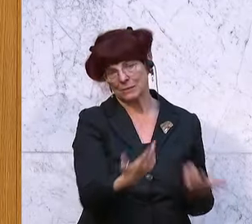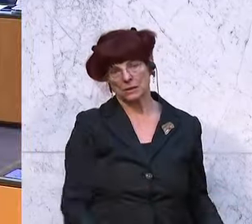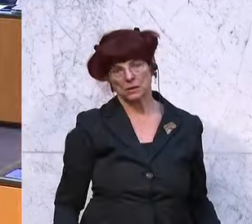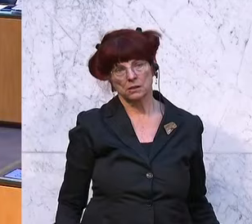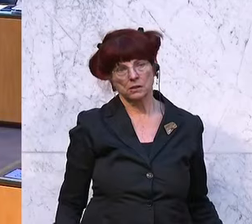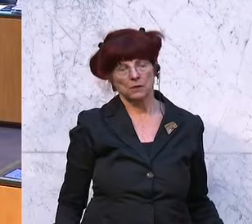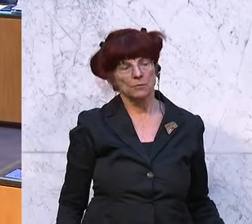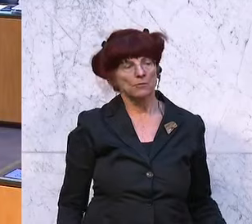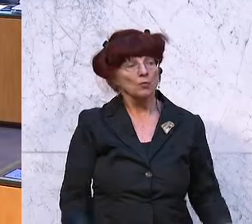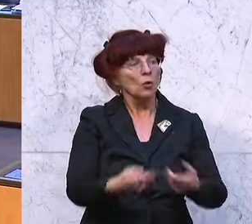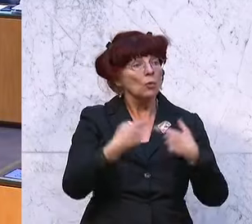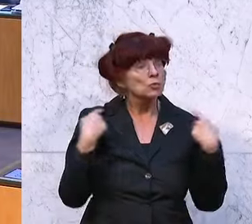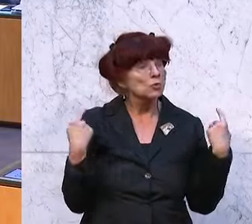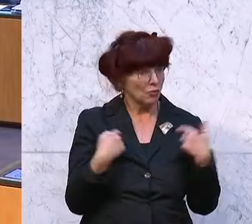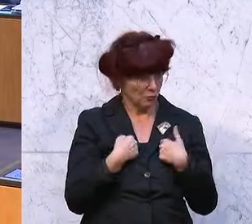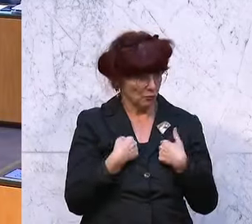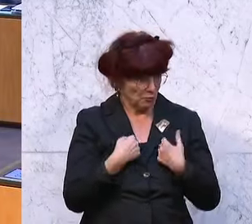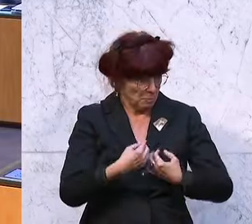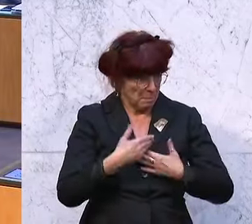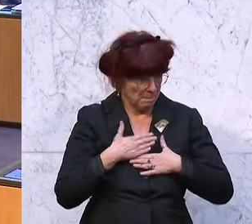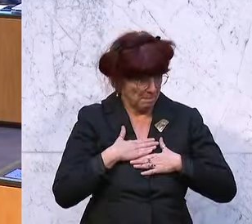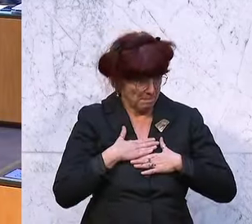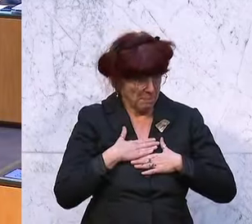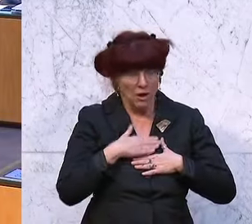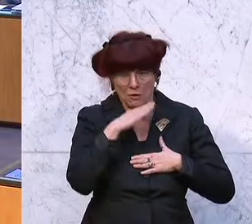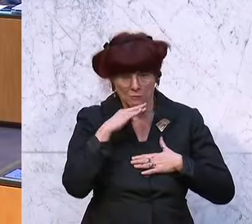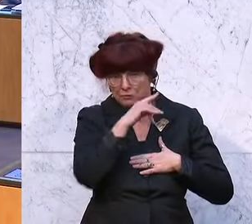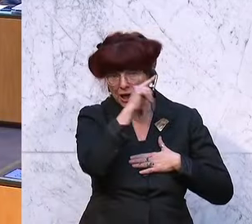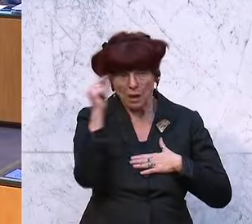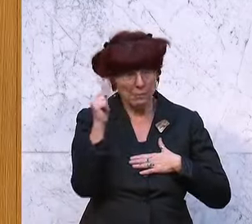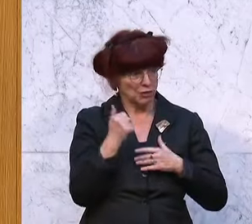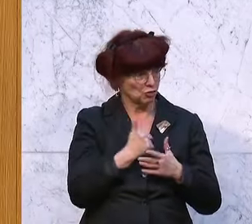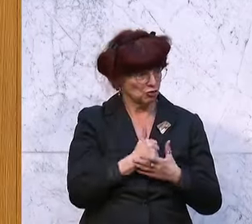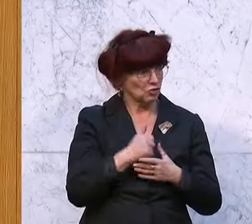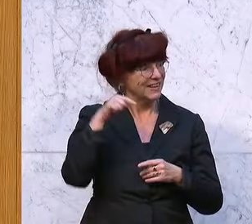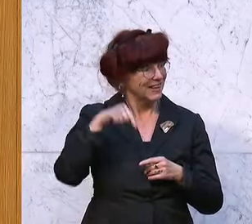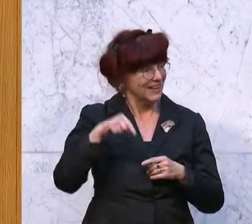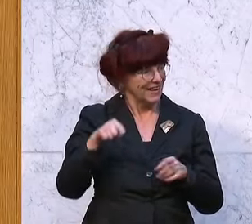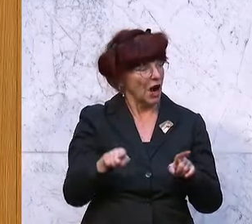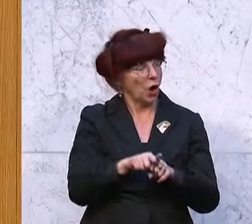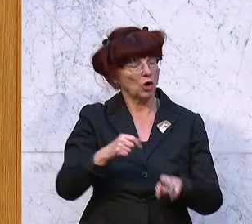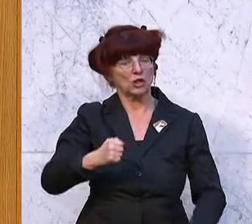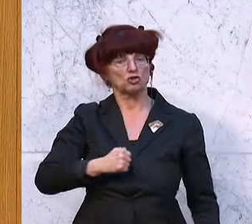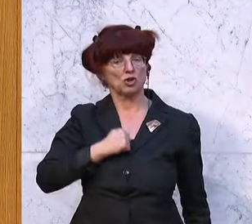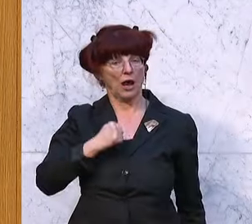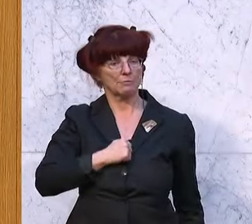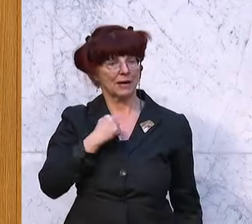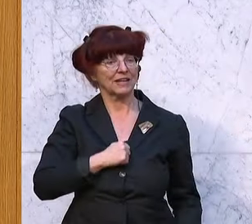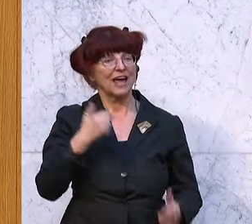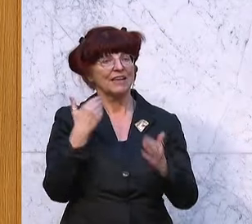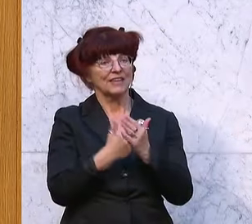Und wir sagen sehr viele Menschen, denen ich jetzt da begegne, im Übrigen auch in der Steiermark, deswegen freue ich mich auf dieses